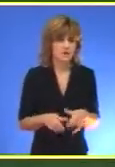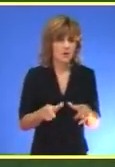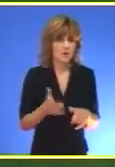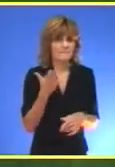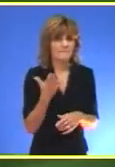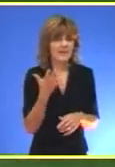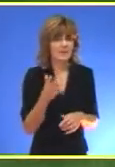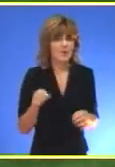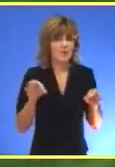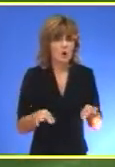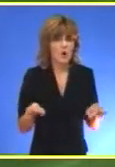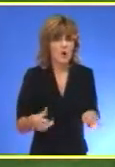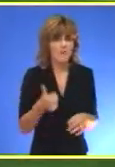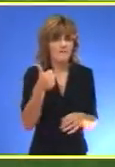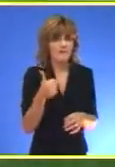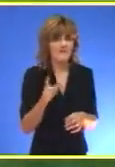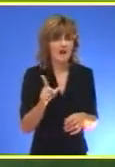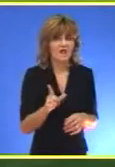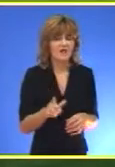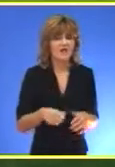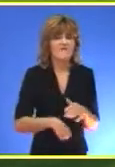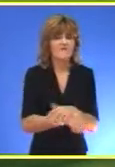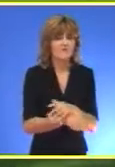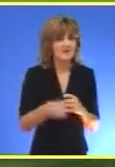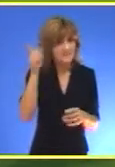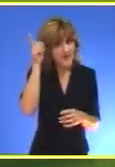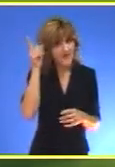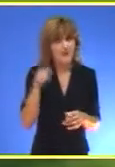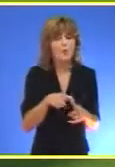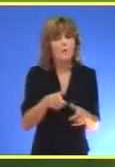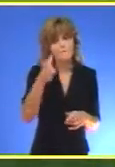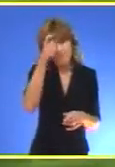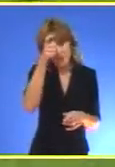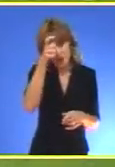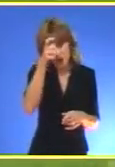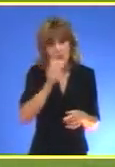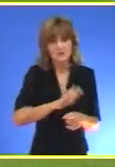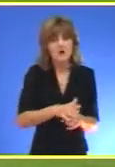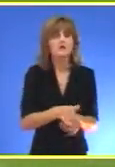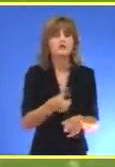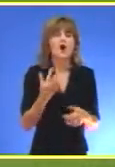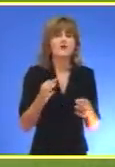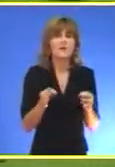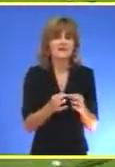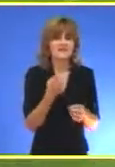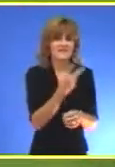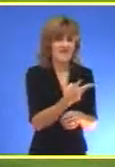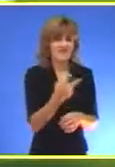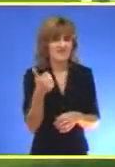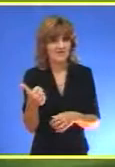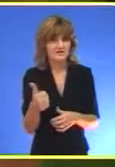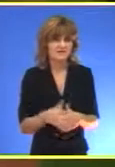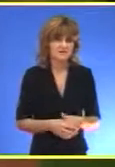petom kolu prve lige Srbije futbaleri Spartaka na gostovanju u Beogradu Poraženi od ekipe Bask 2 prema 1